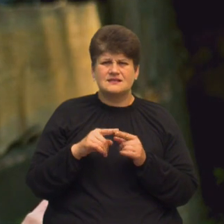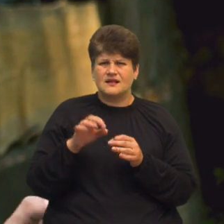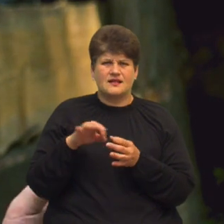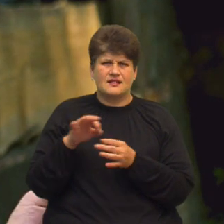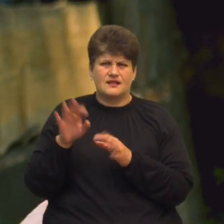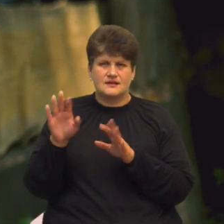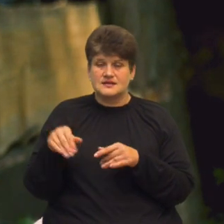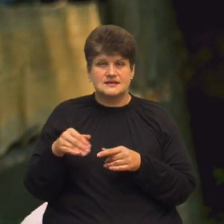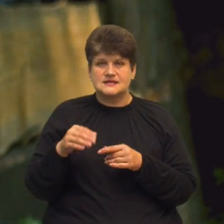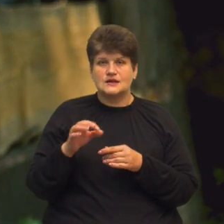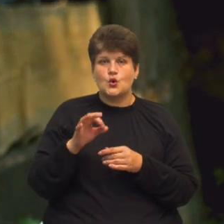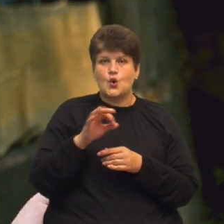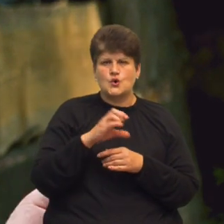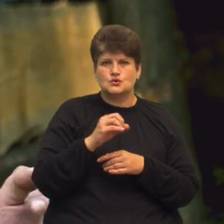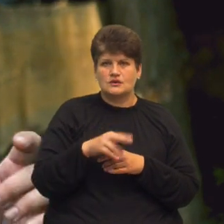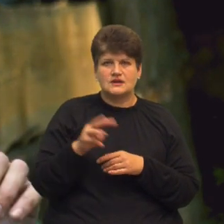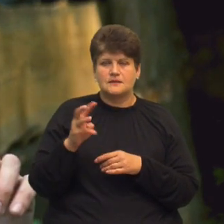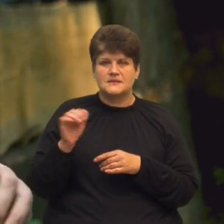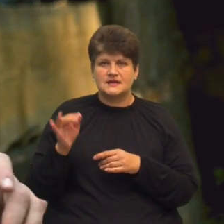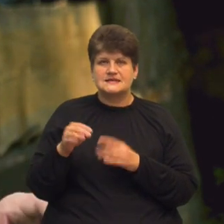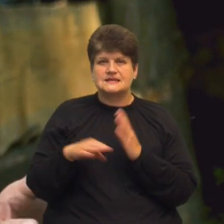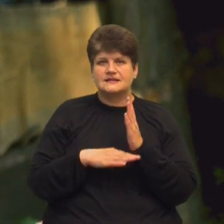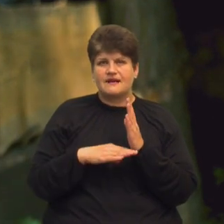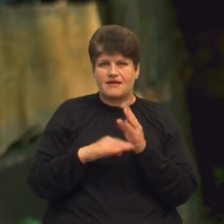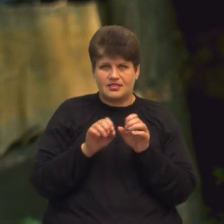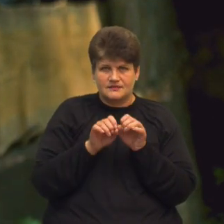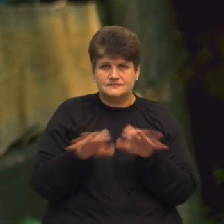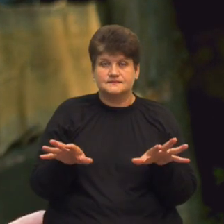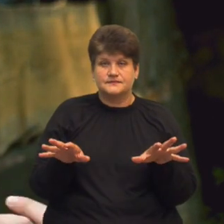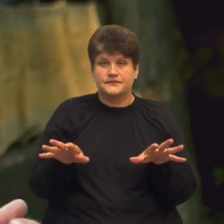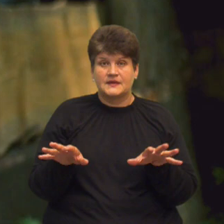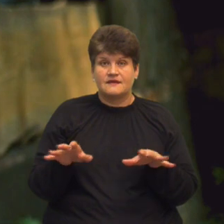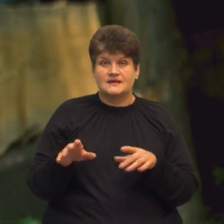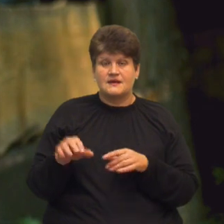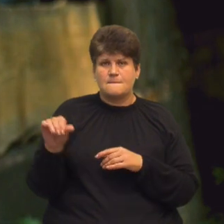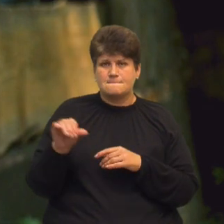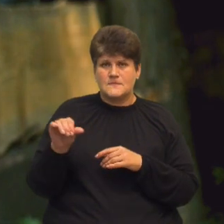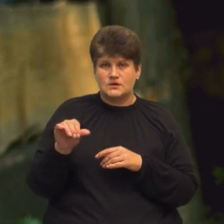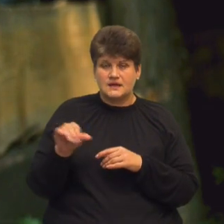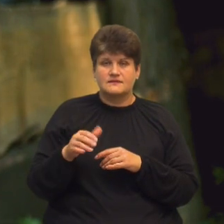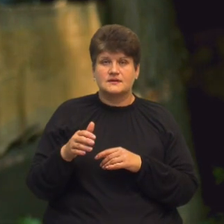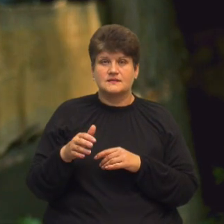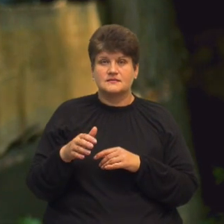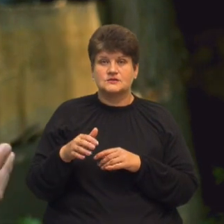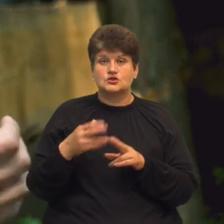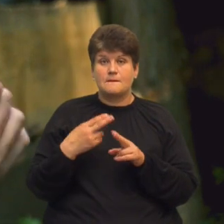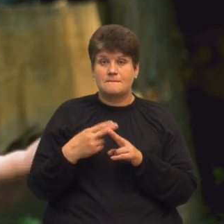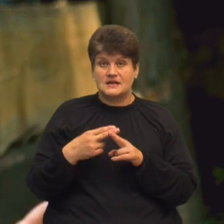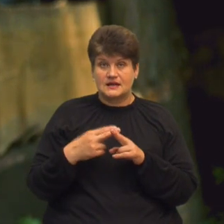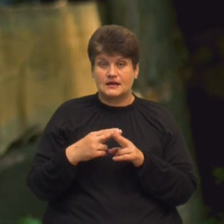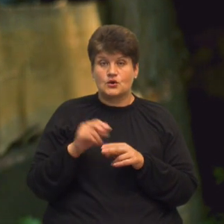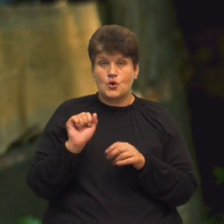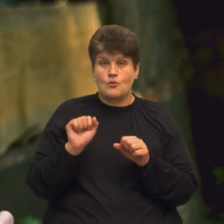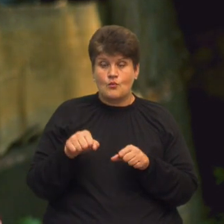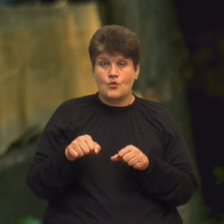осколки самої міни, це осколки деревини. Але вони такі досить противні. Бо якщо осколок металічний, ти його можеш чи